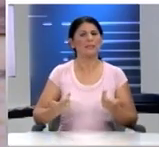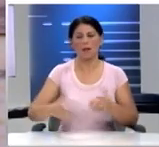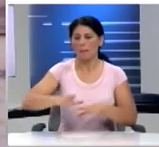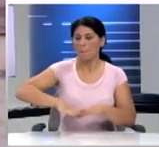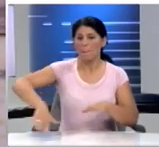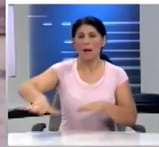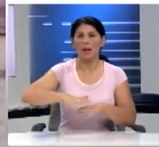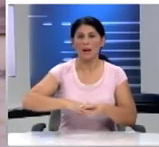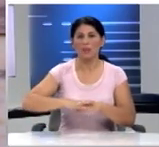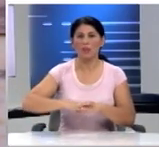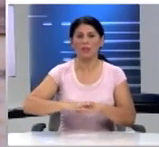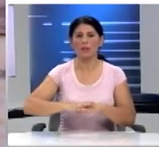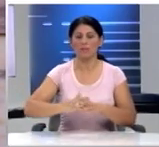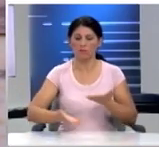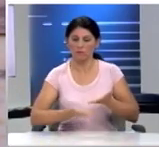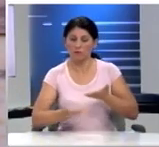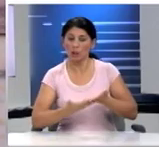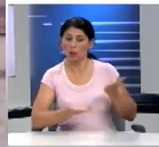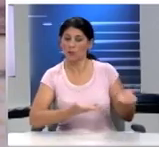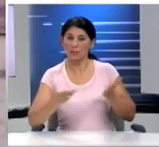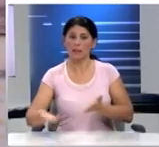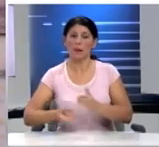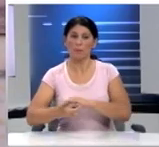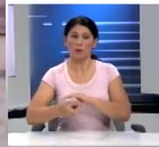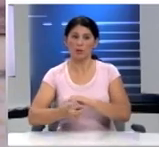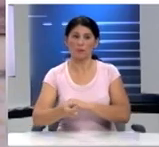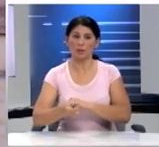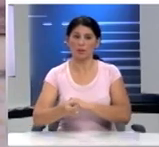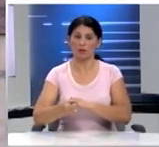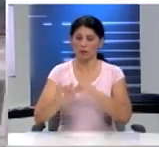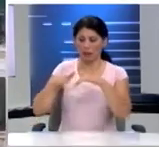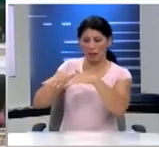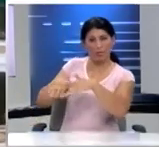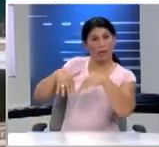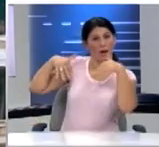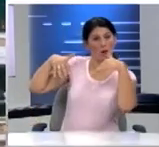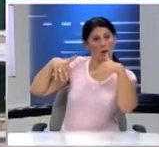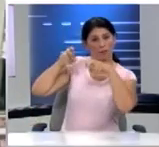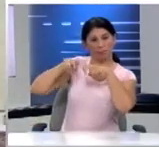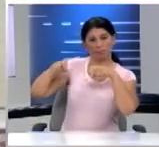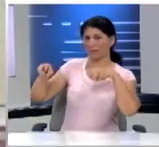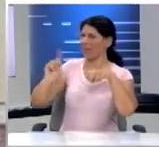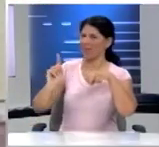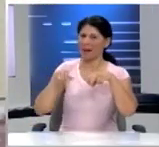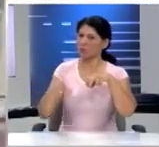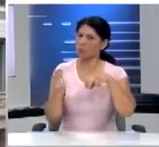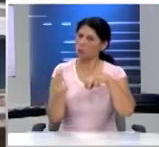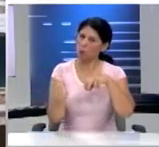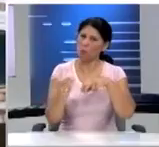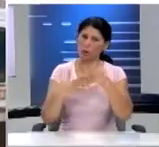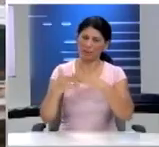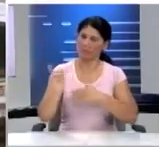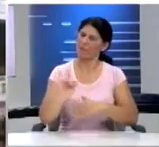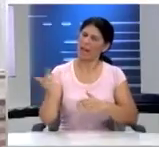για αρκετό καιρό της Μικρασιατικής καταστροφής και τα θεωρία και άλλοι χώροι δεν ήταν ακριβώς έτσι τότε